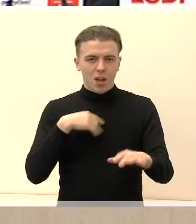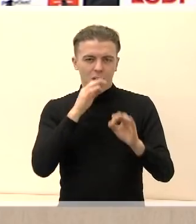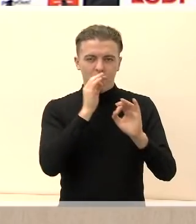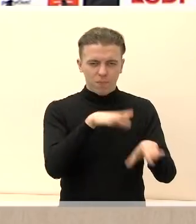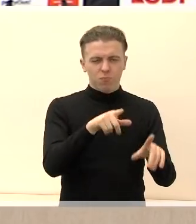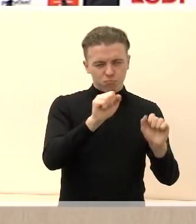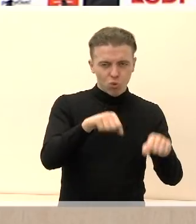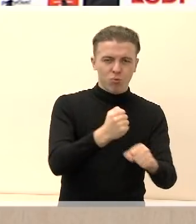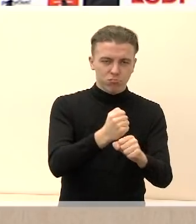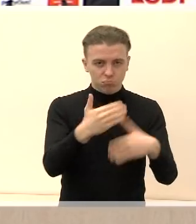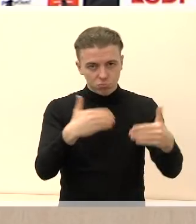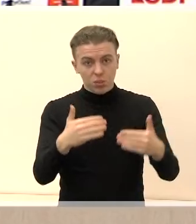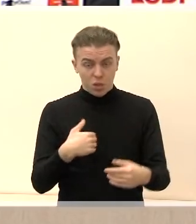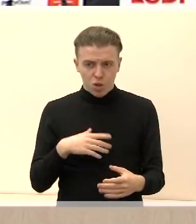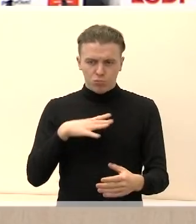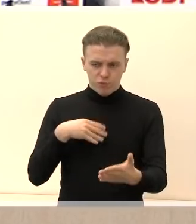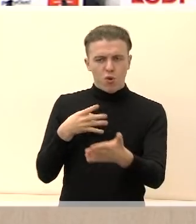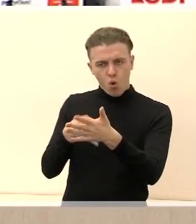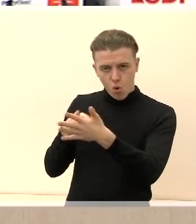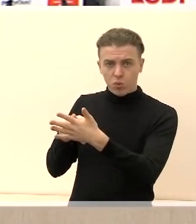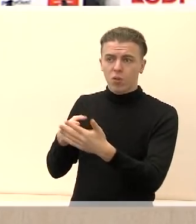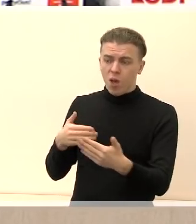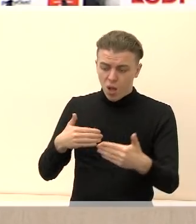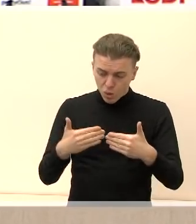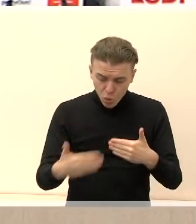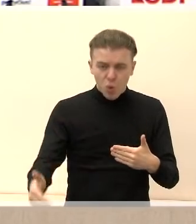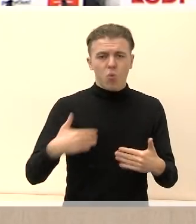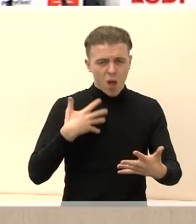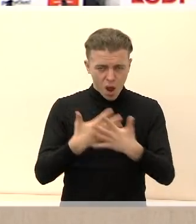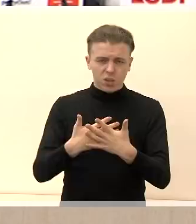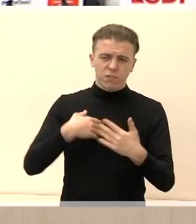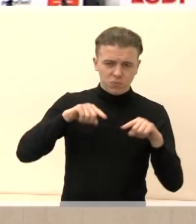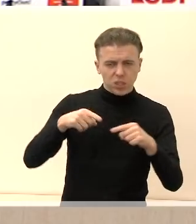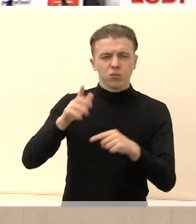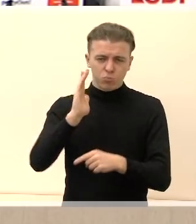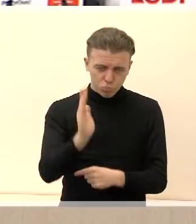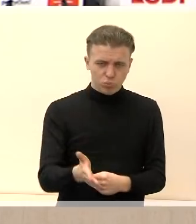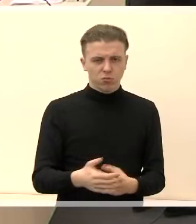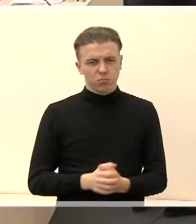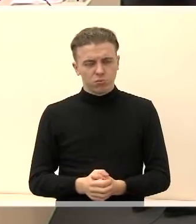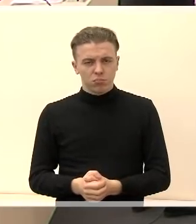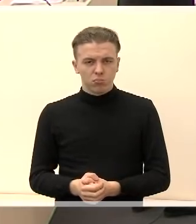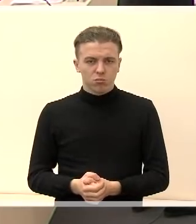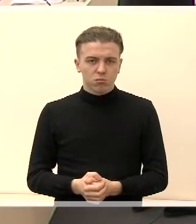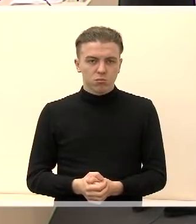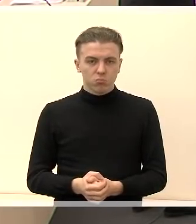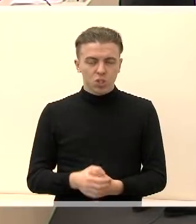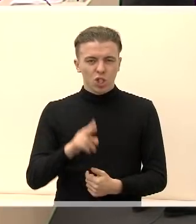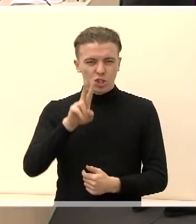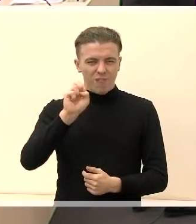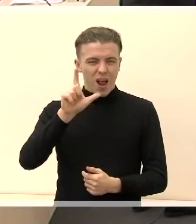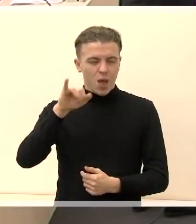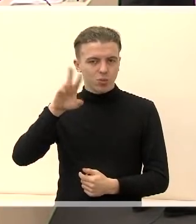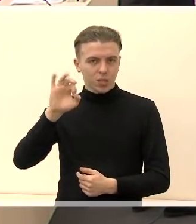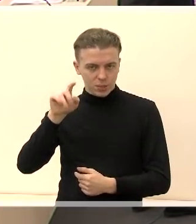koordinovau, kūruoju ir toliau aktyviai planuoju palaikyti verslą ir smulkų, ir stambų. Dėkui. Algui Žvaliauskui.